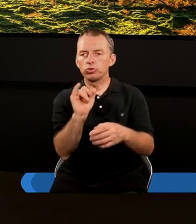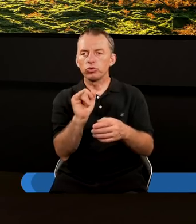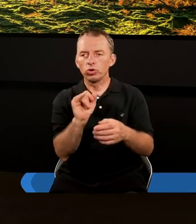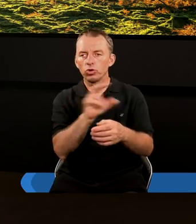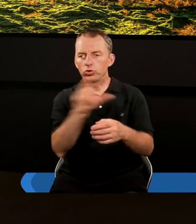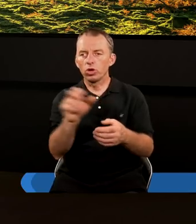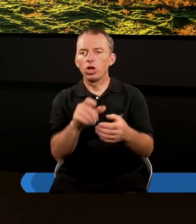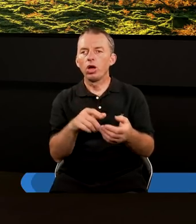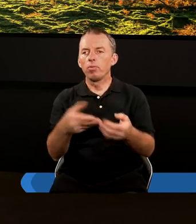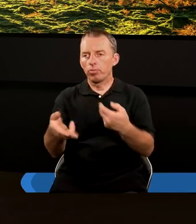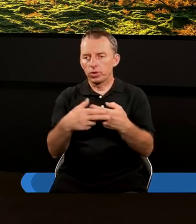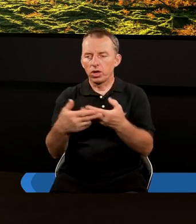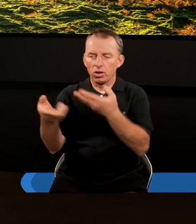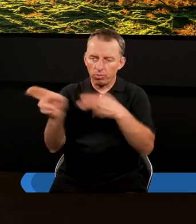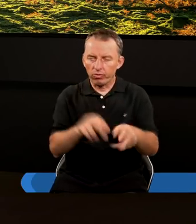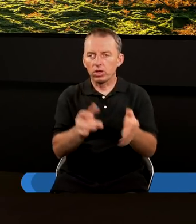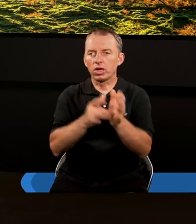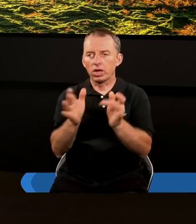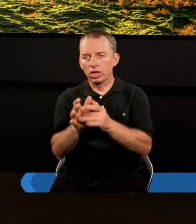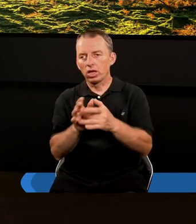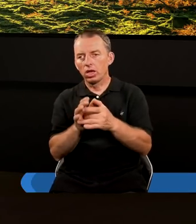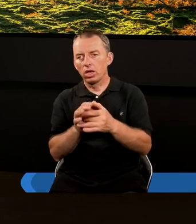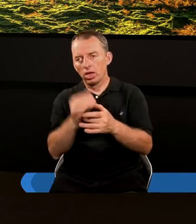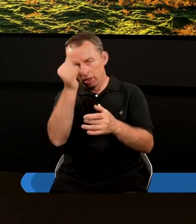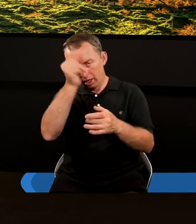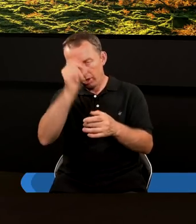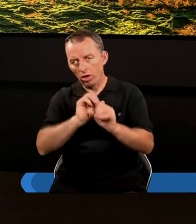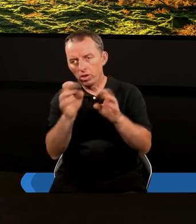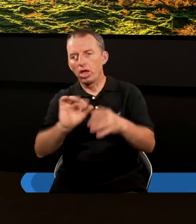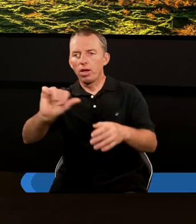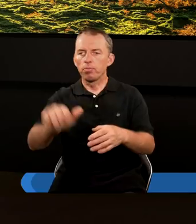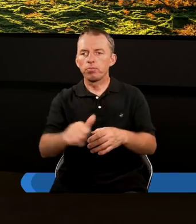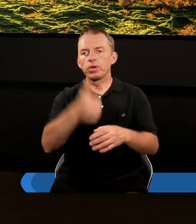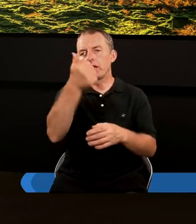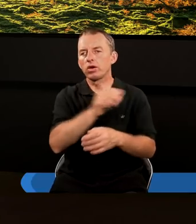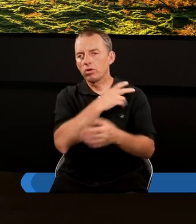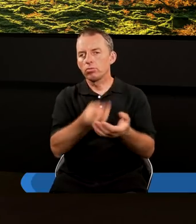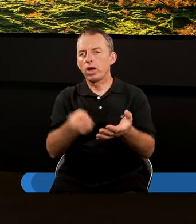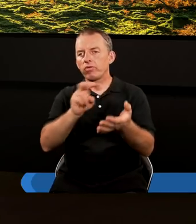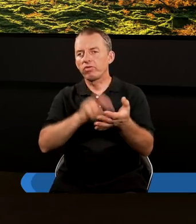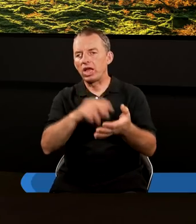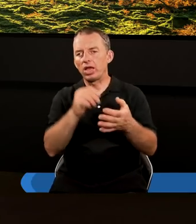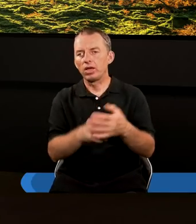przy powrocie Chrystusa, przy zmartwychwstaniu, nazwanym z kolei tam w apokalipsie pierwszym zmartwychwstaniu.